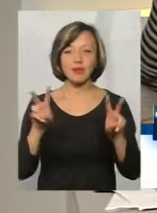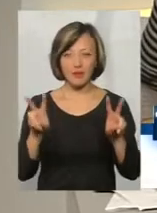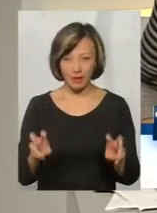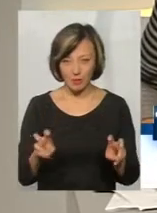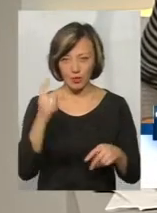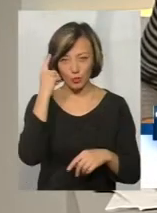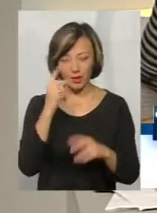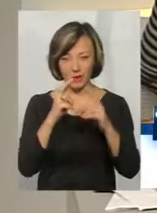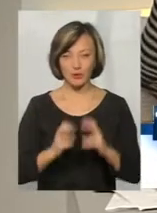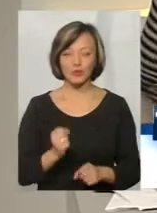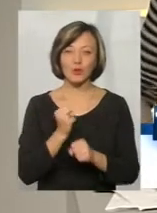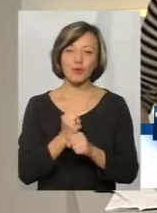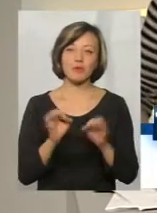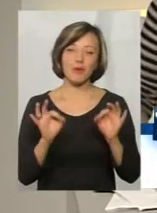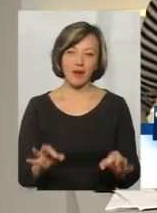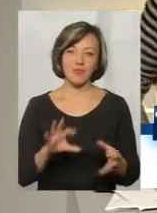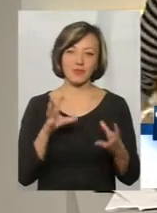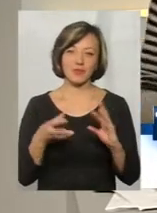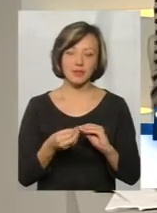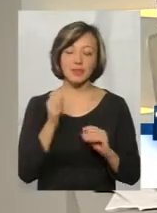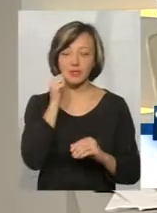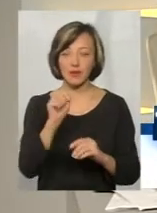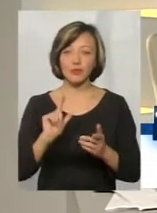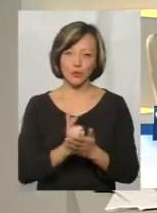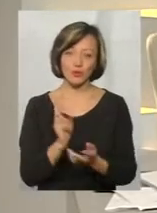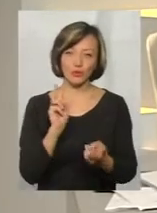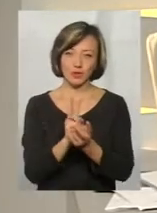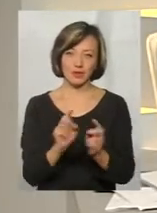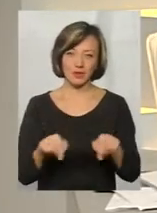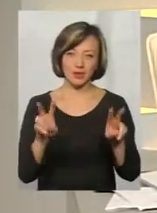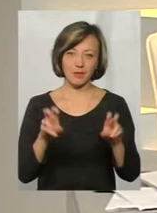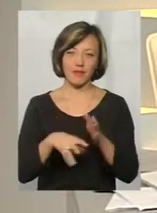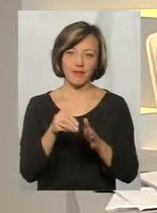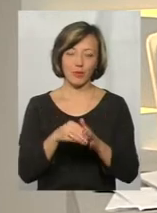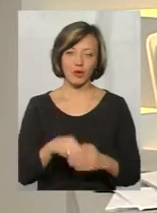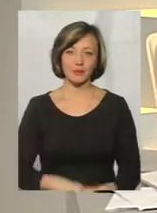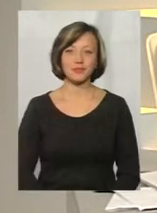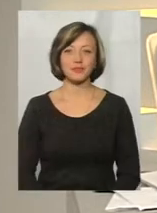тема. Думайте, аналізуйте, робіть визнавки. Завтра знову повернемося до питання виборів.